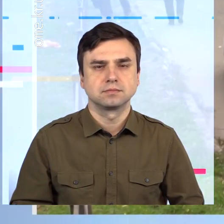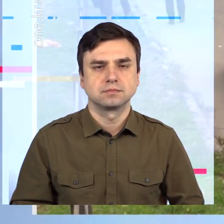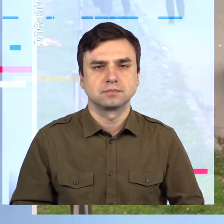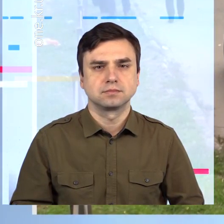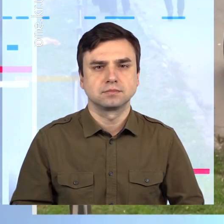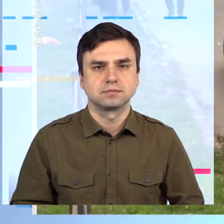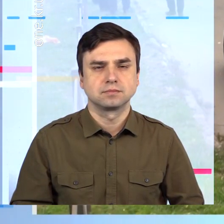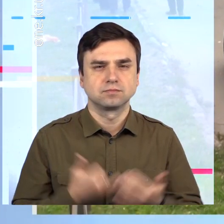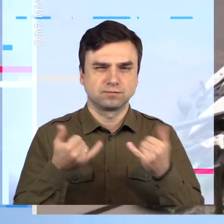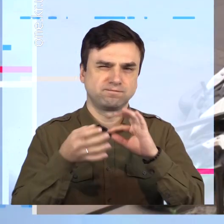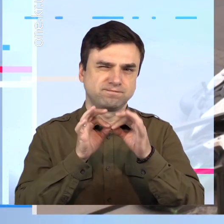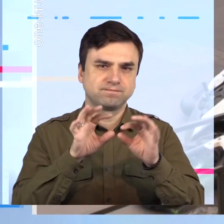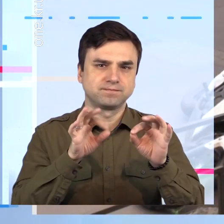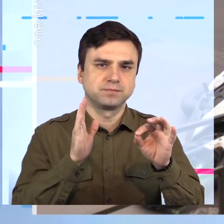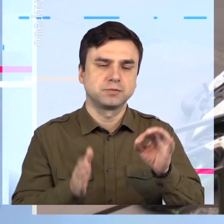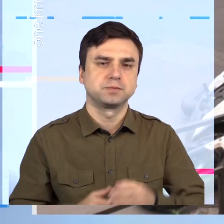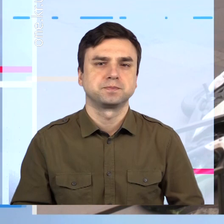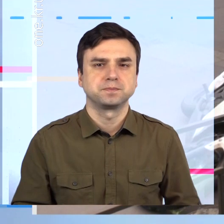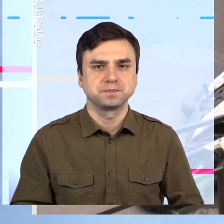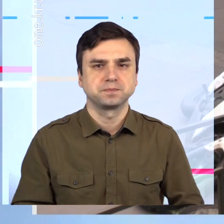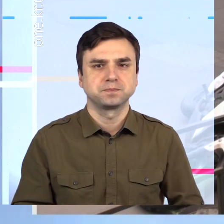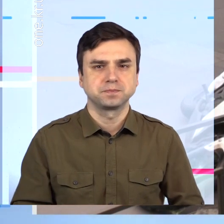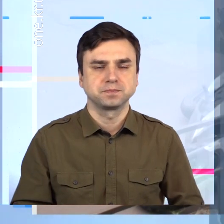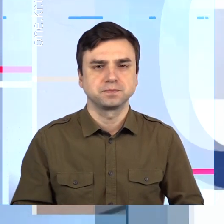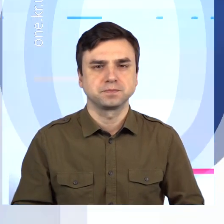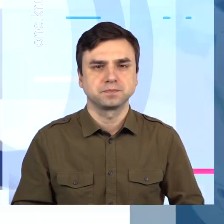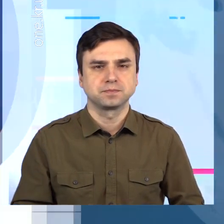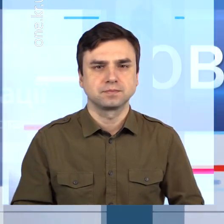Більше подробиць дізнаєтесь за мить.